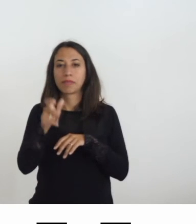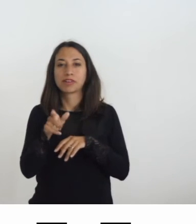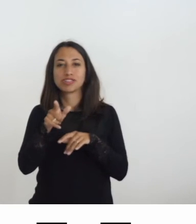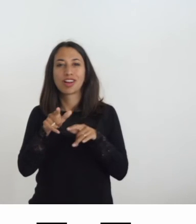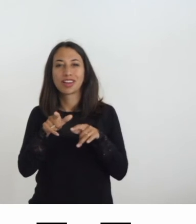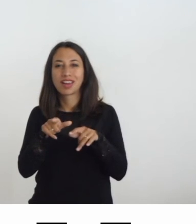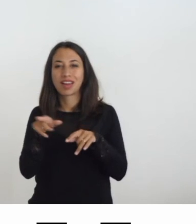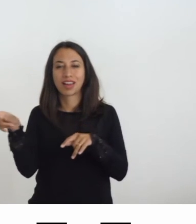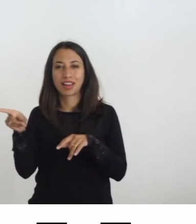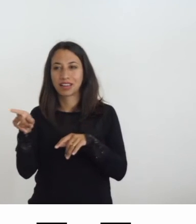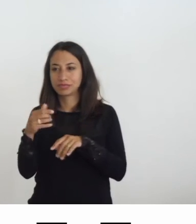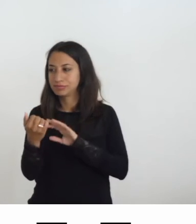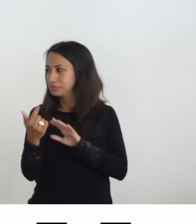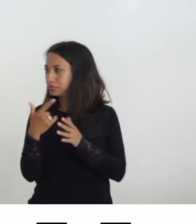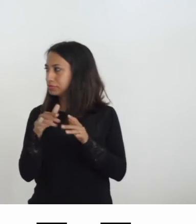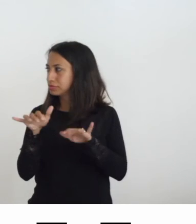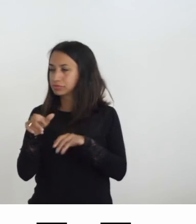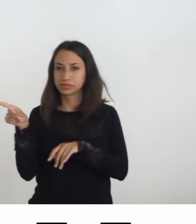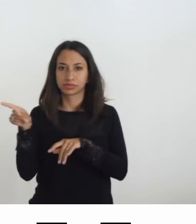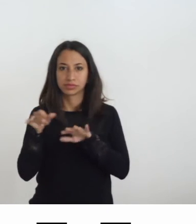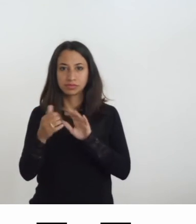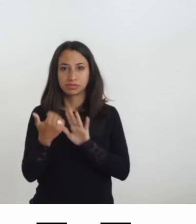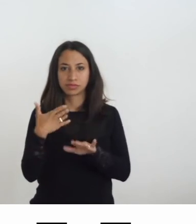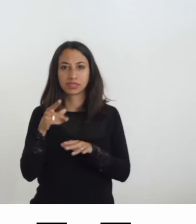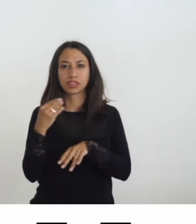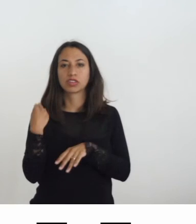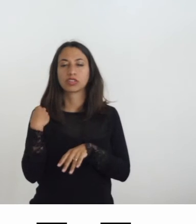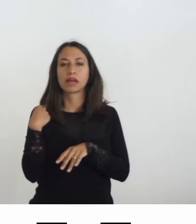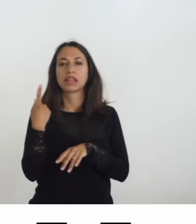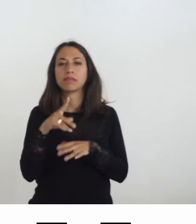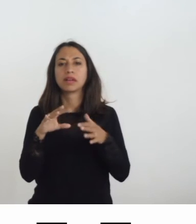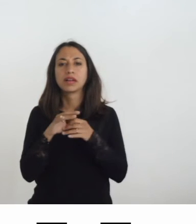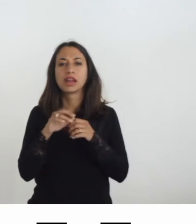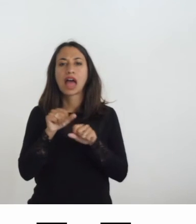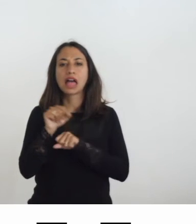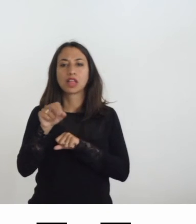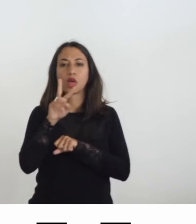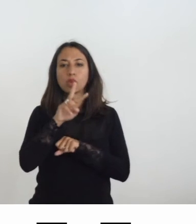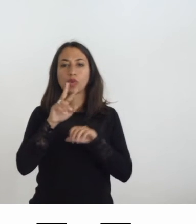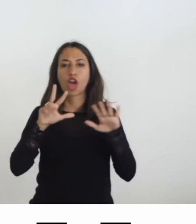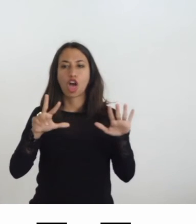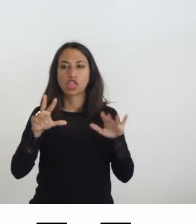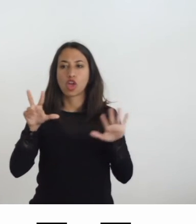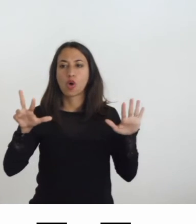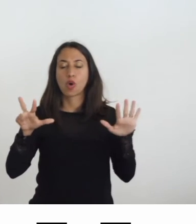fatta sul codice per l'attestato che è il 2816